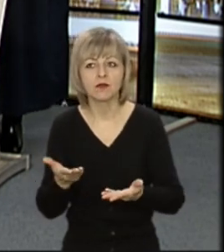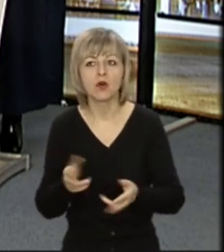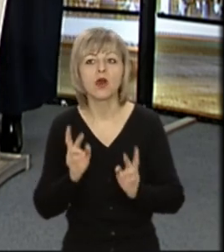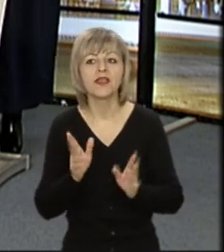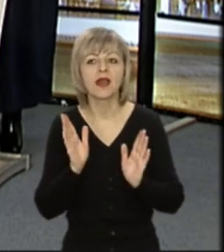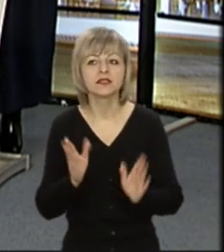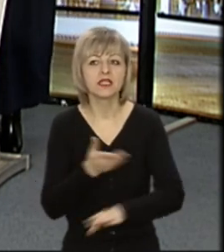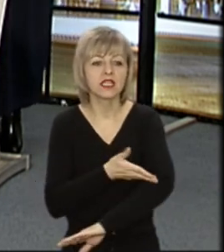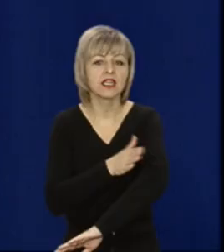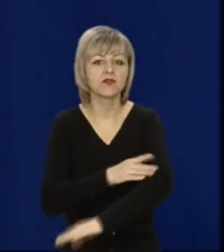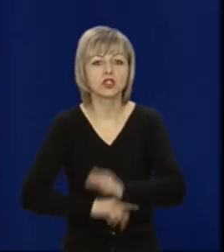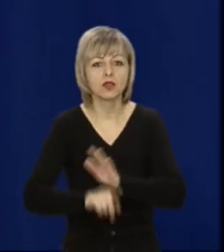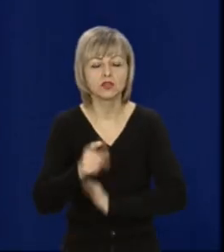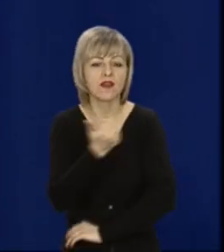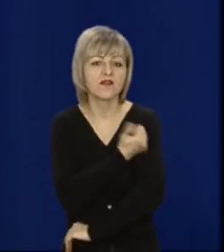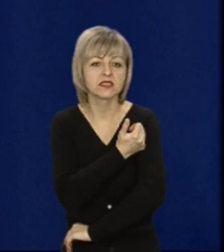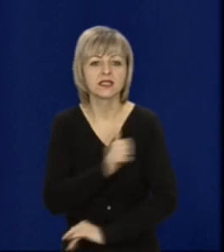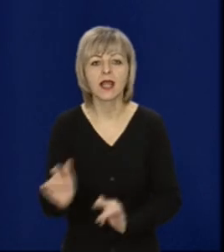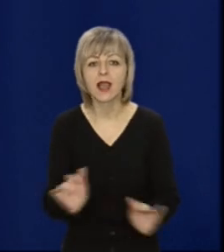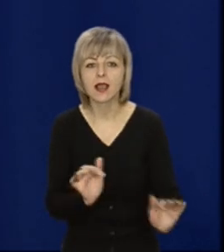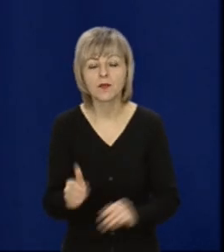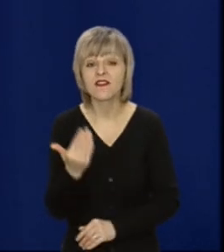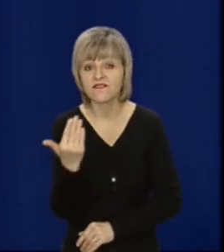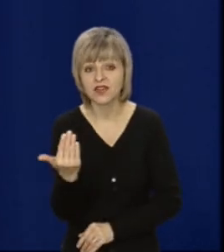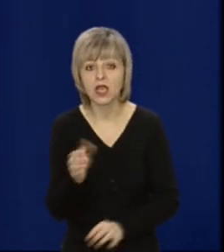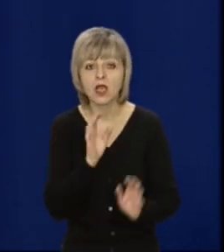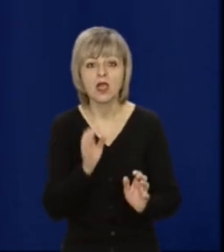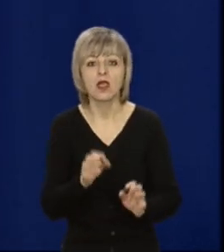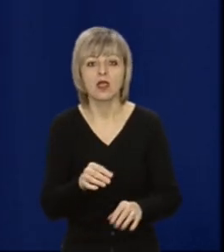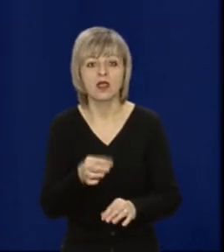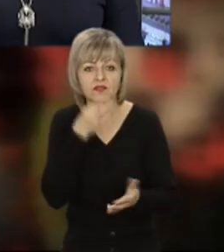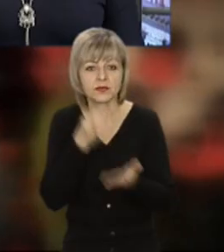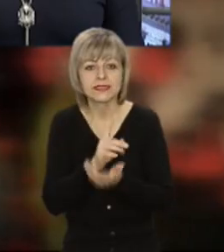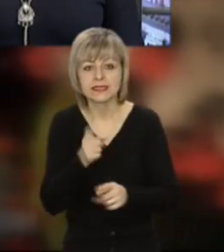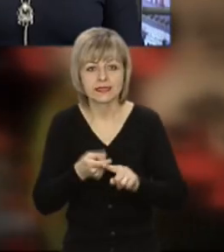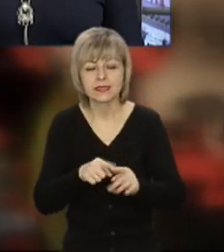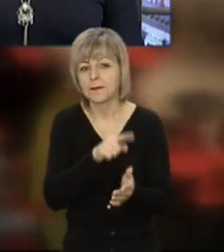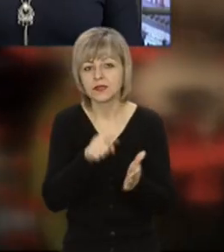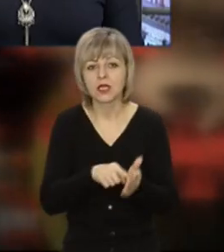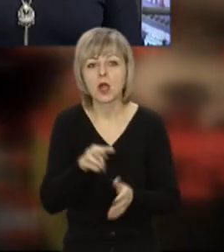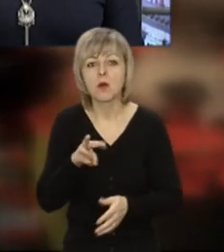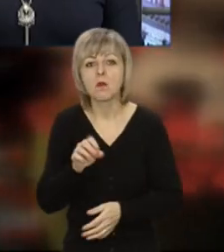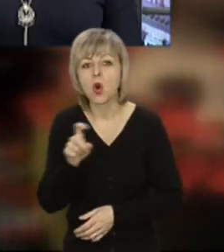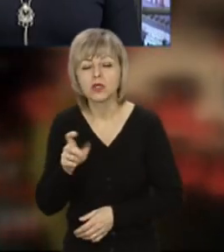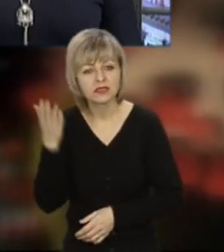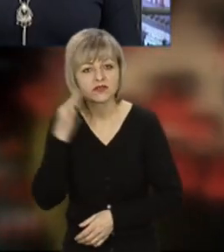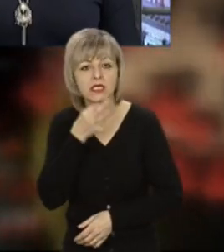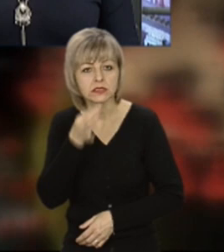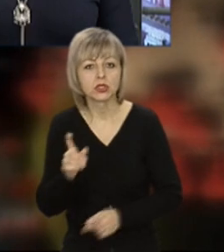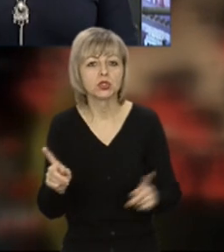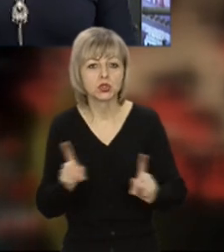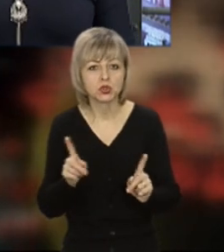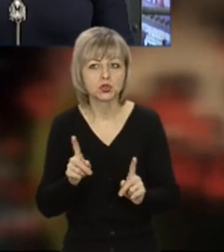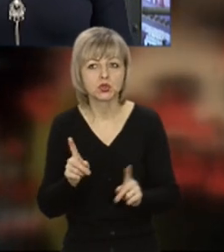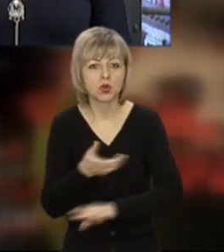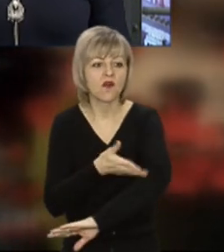Як тільки на Волині розпочиналася вакцинальна кампанія, ви опікуєтеся цим питанням. У МОЗ раніше заявляли про те, що